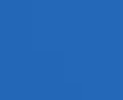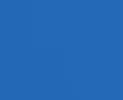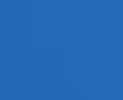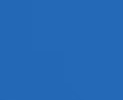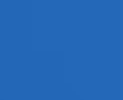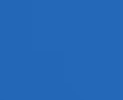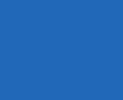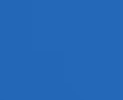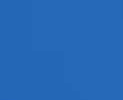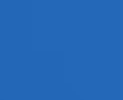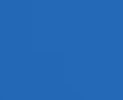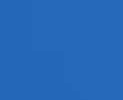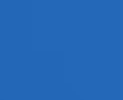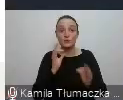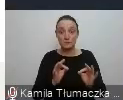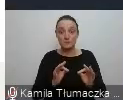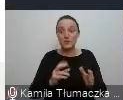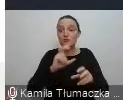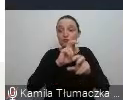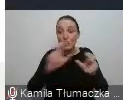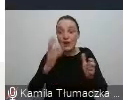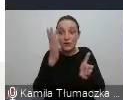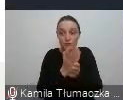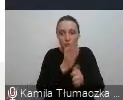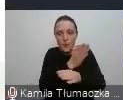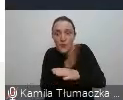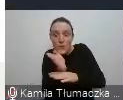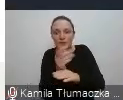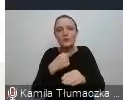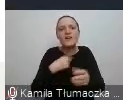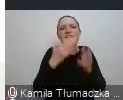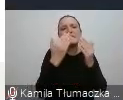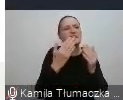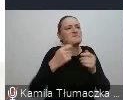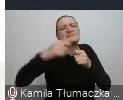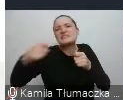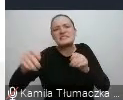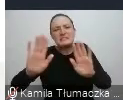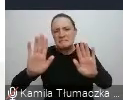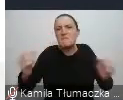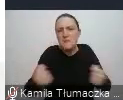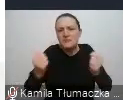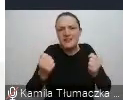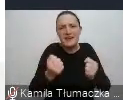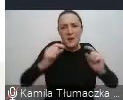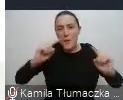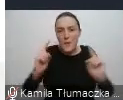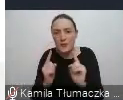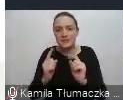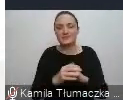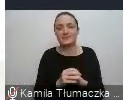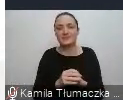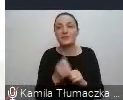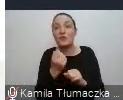Dobrze, ja ponieważ jesteśmy po czasie, serdecznie Państwa witam. Postaram się nie przedłużać. Trochę zaczęło się